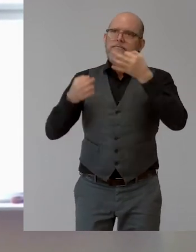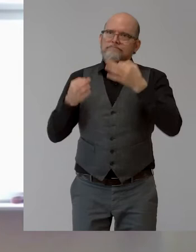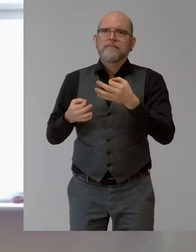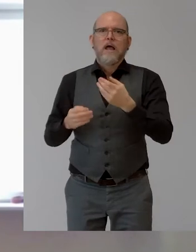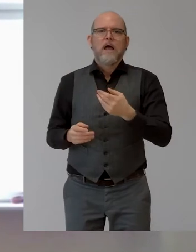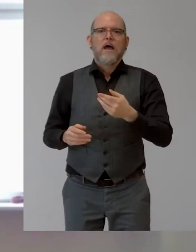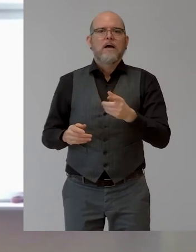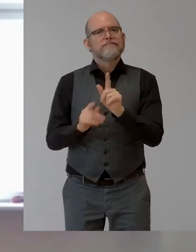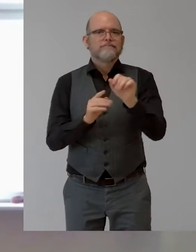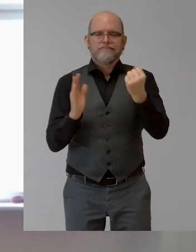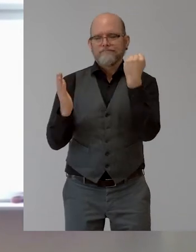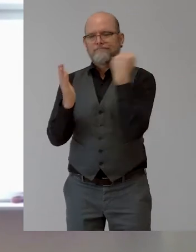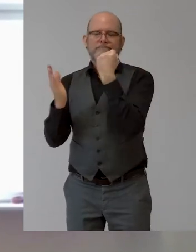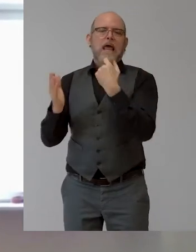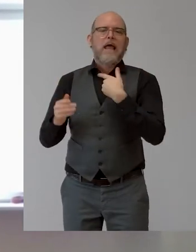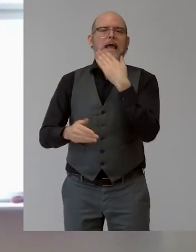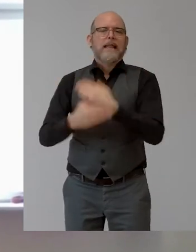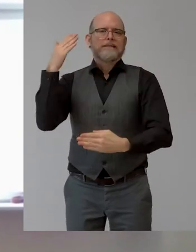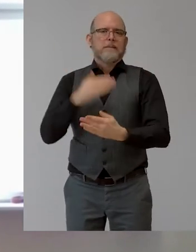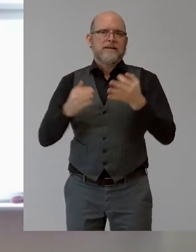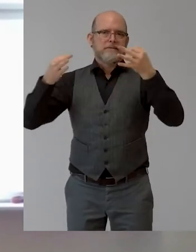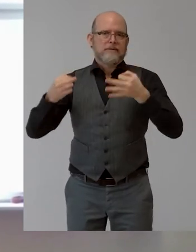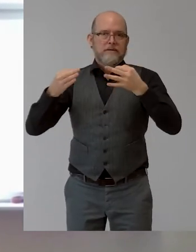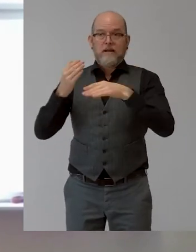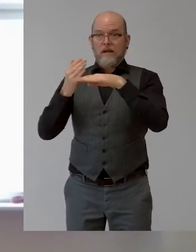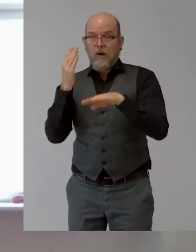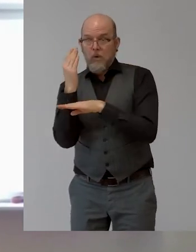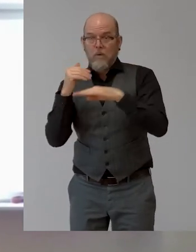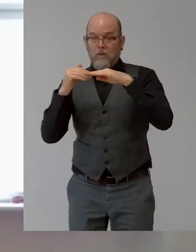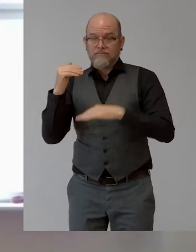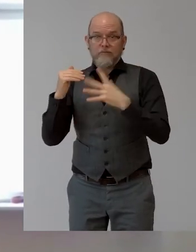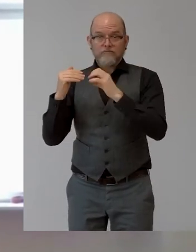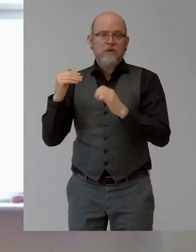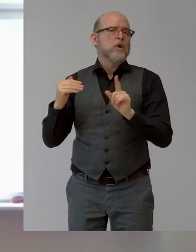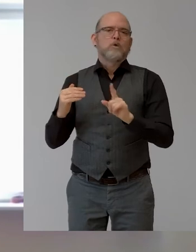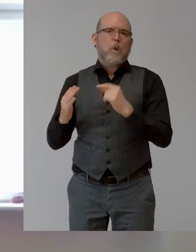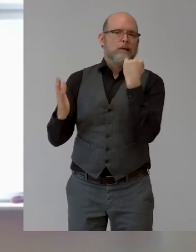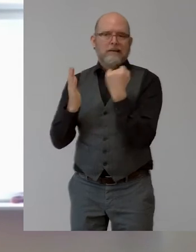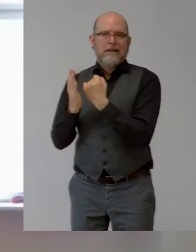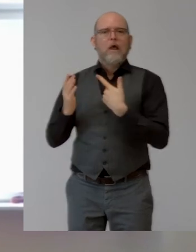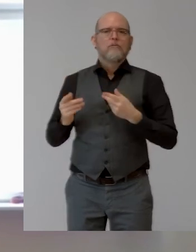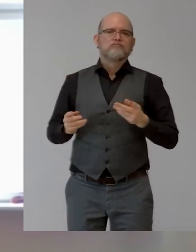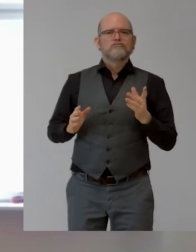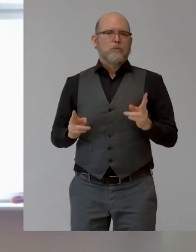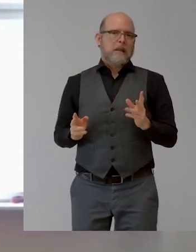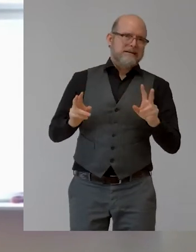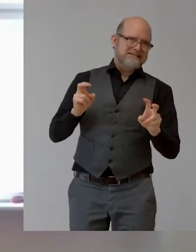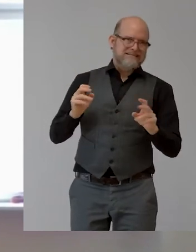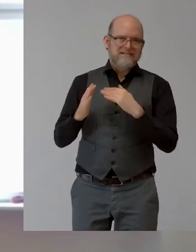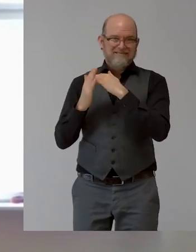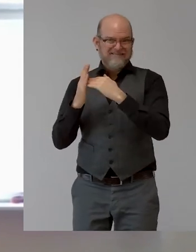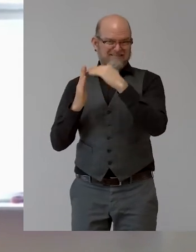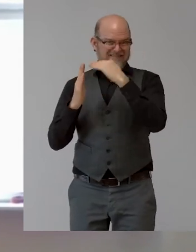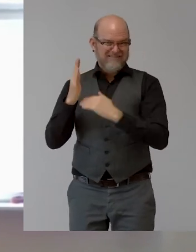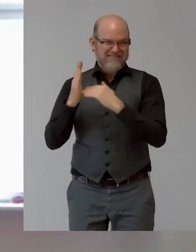jetzt ganz ehrlich hier auch austauschen, oft der einzige Motivator für Unternehmungen, Menschen mit Behinderungen